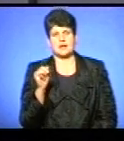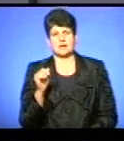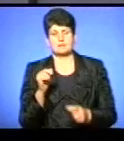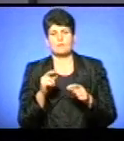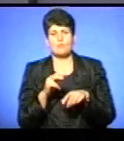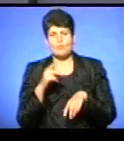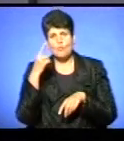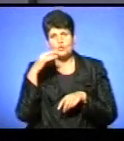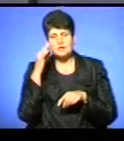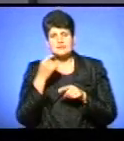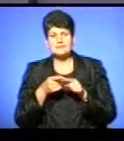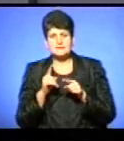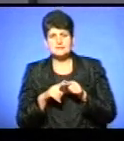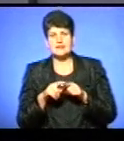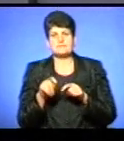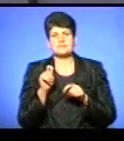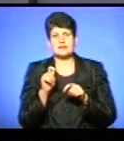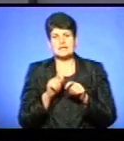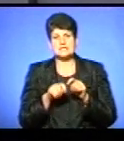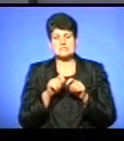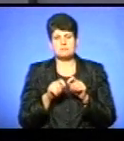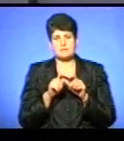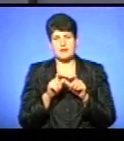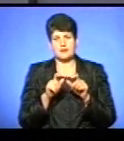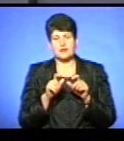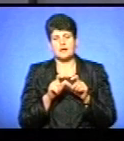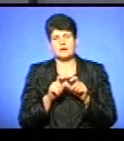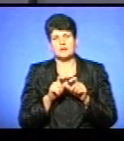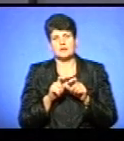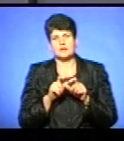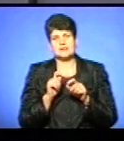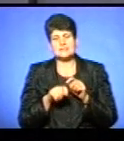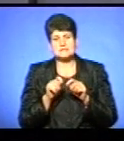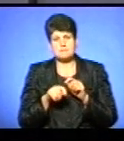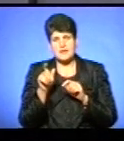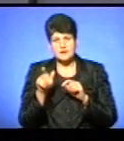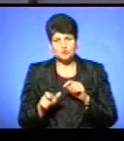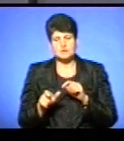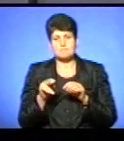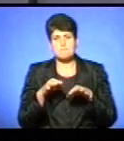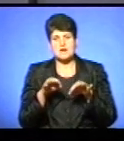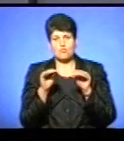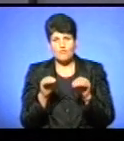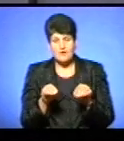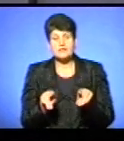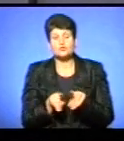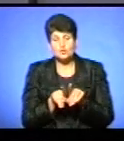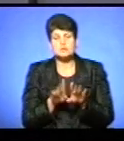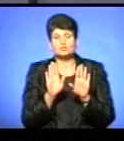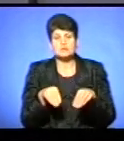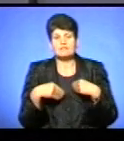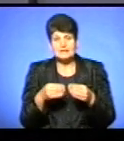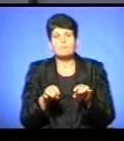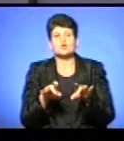інспектор з паркування, і тоді він буде мати повноваження без працівників поліції виносити такі ж самі постанови